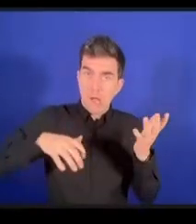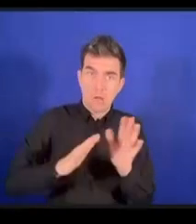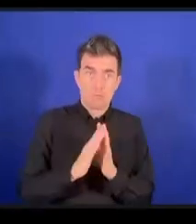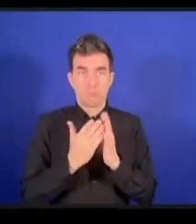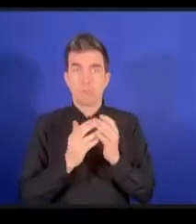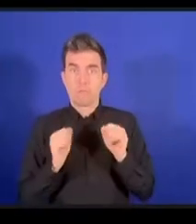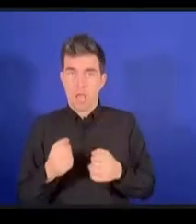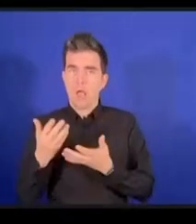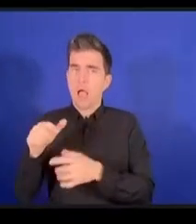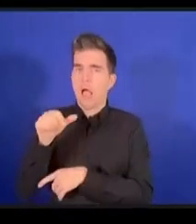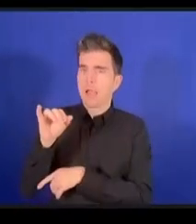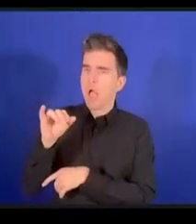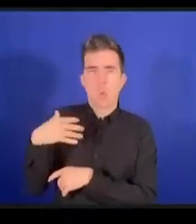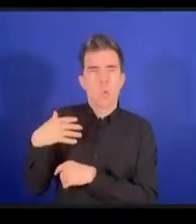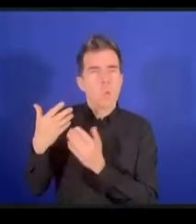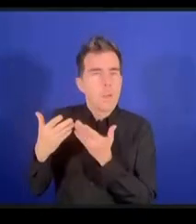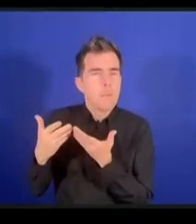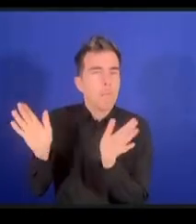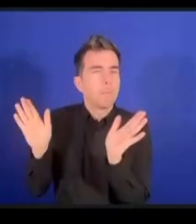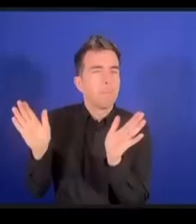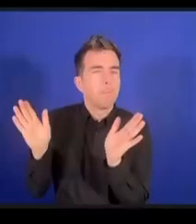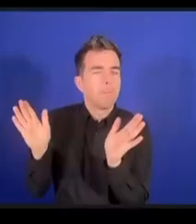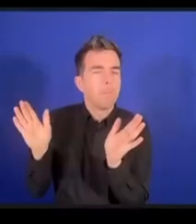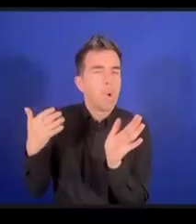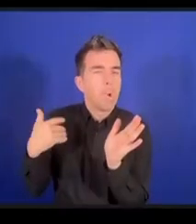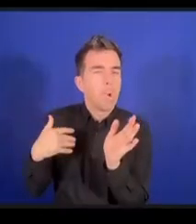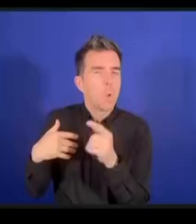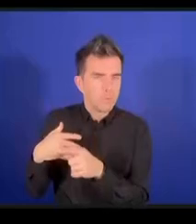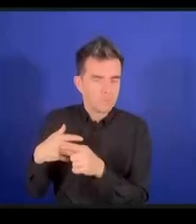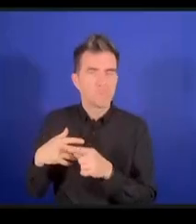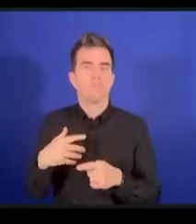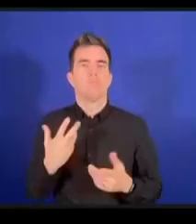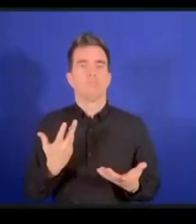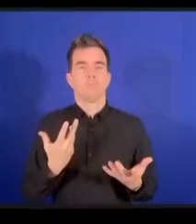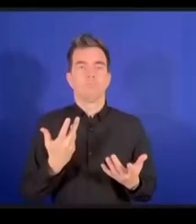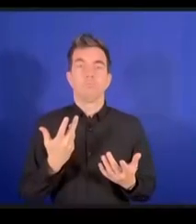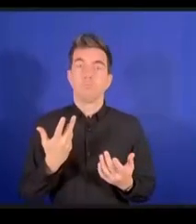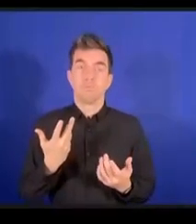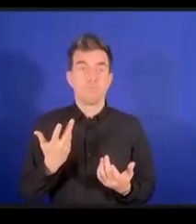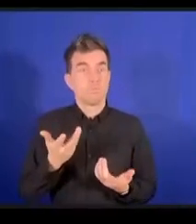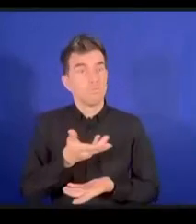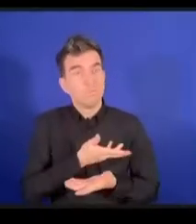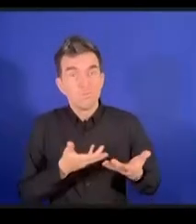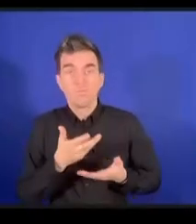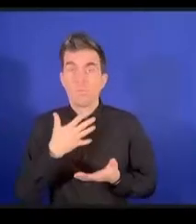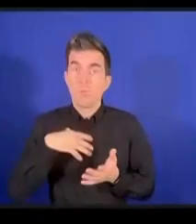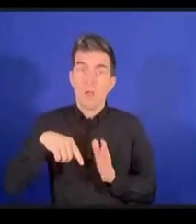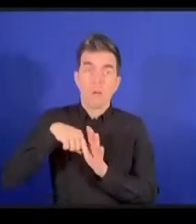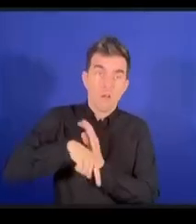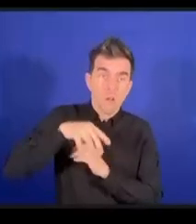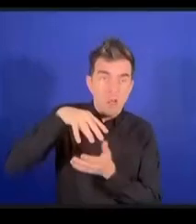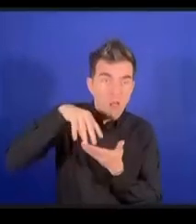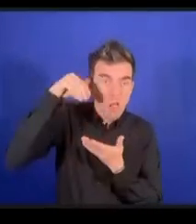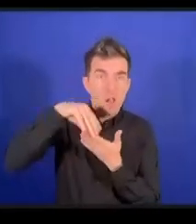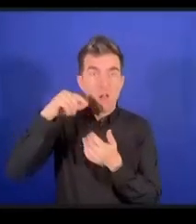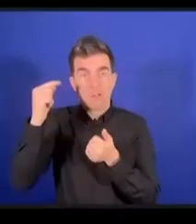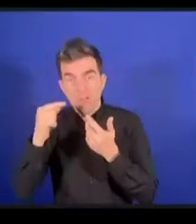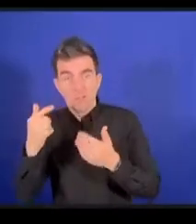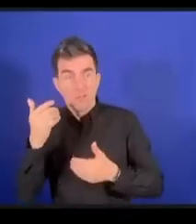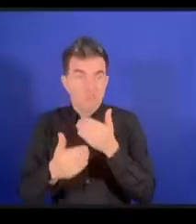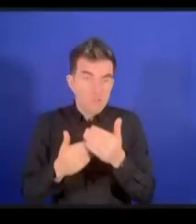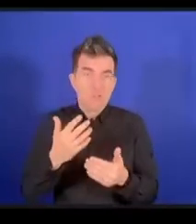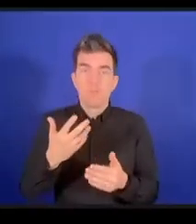On a les réseaux de neurones, l'apprentissage approfondi, etc. Tout ce qui attire l'attention du public